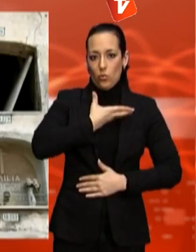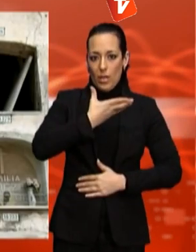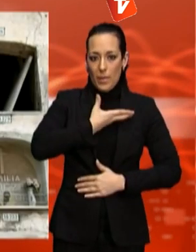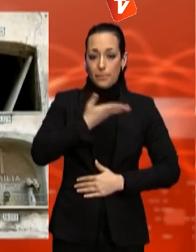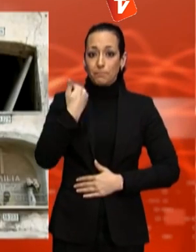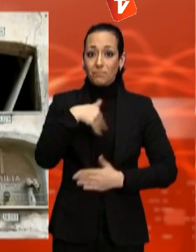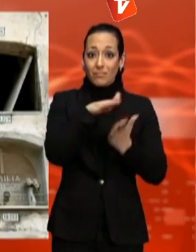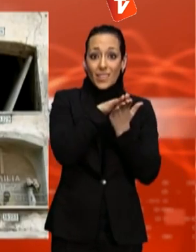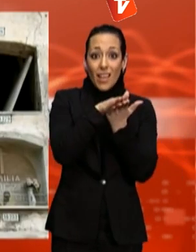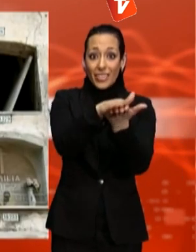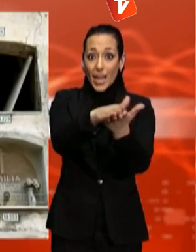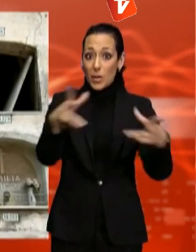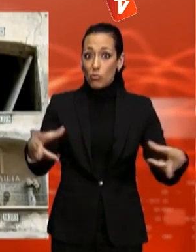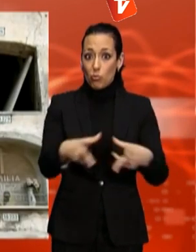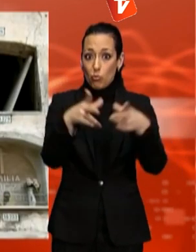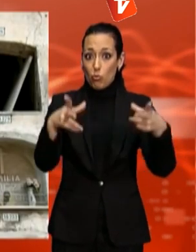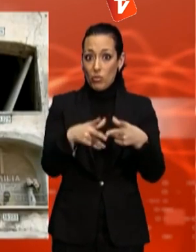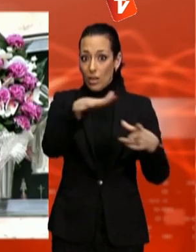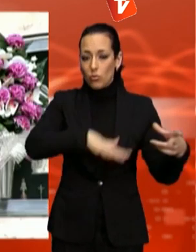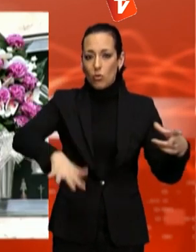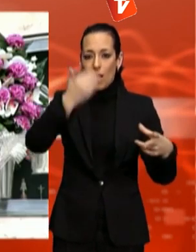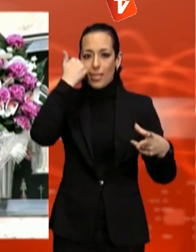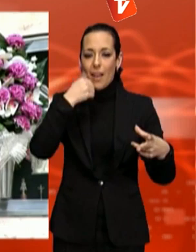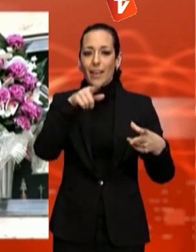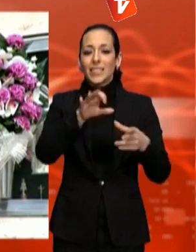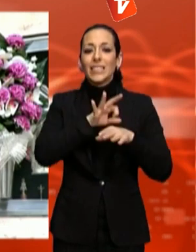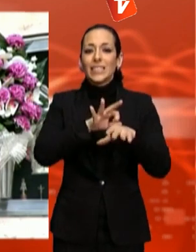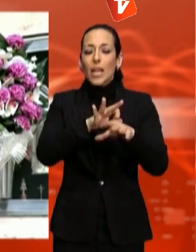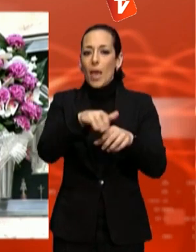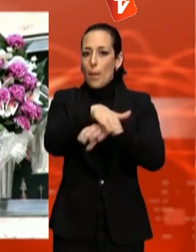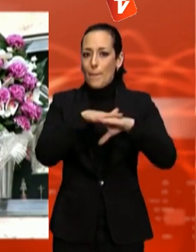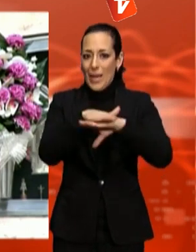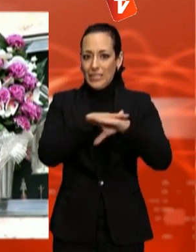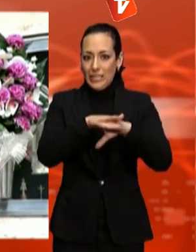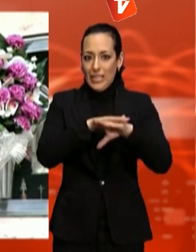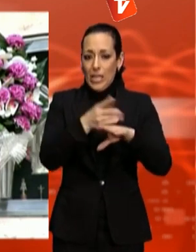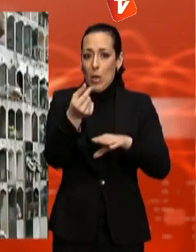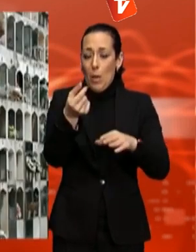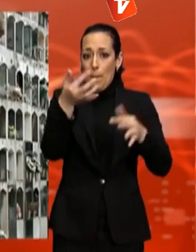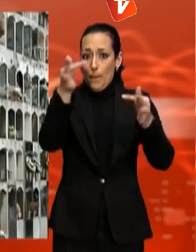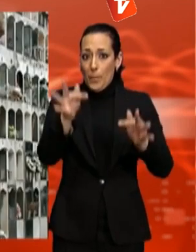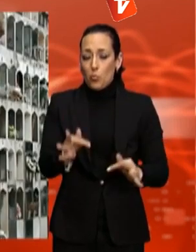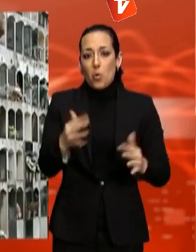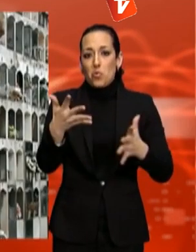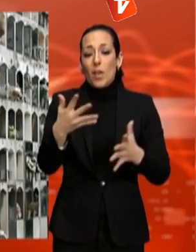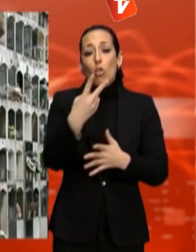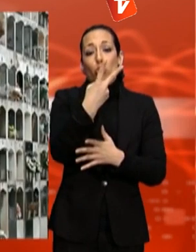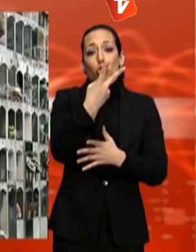enterraments de beneficiència que es fan a Terrassa són un servei bàsic que té un cost d'entre 2.000 i 2.500 euros abans d'impostos.